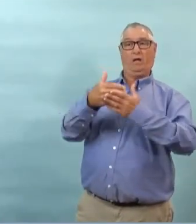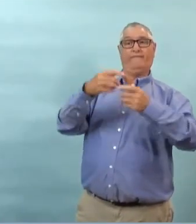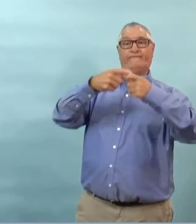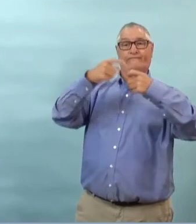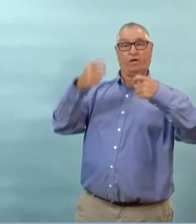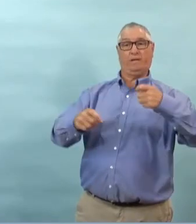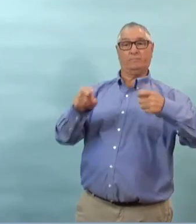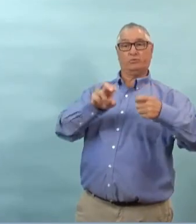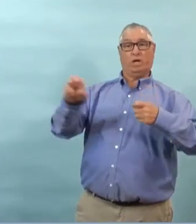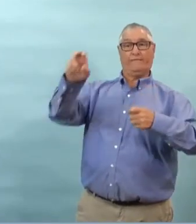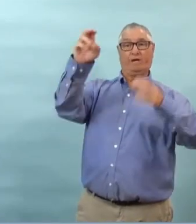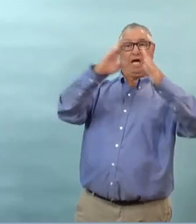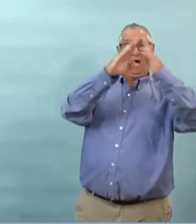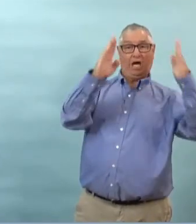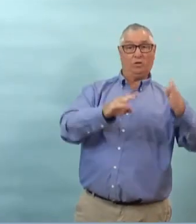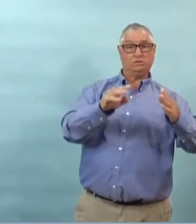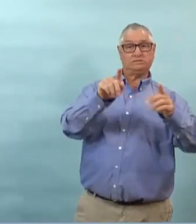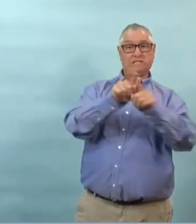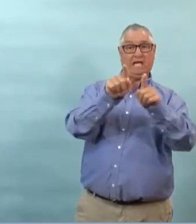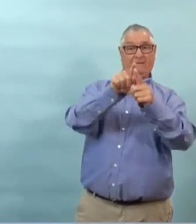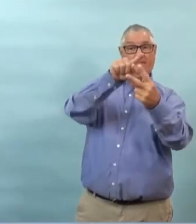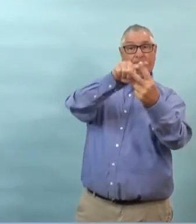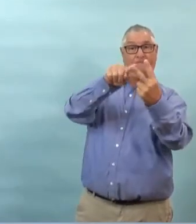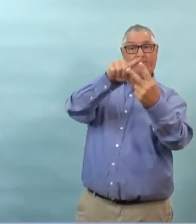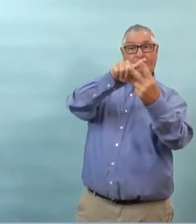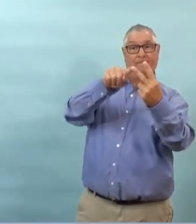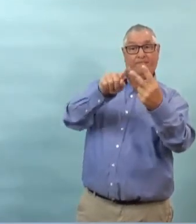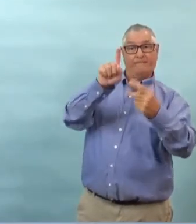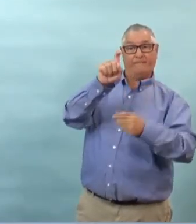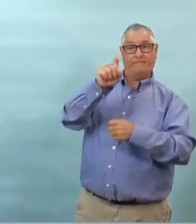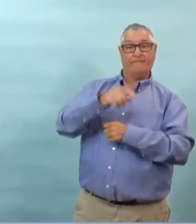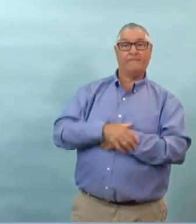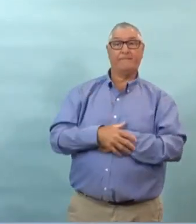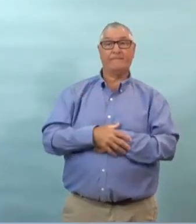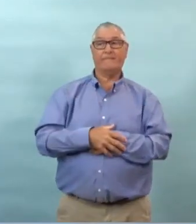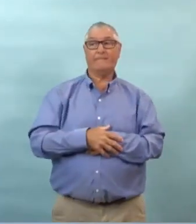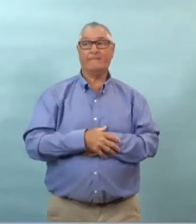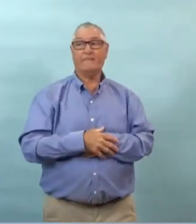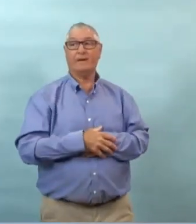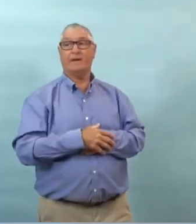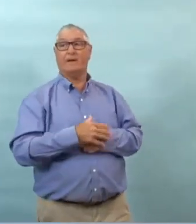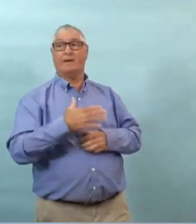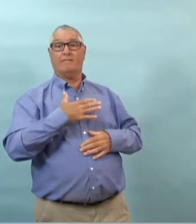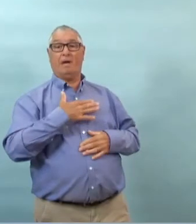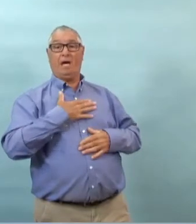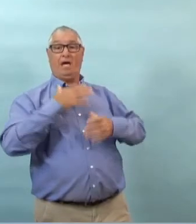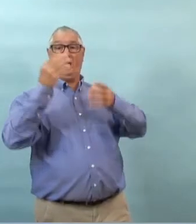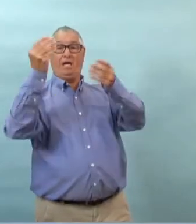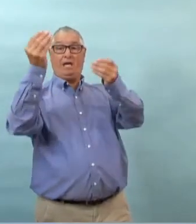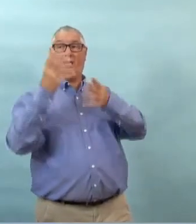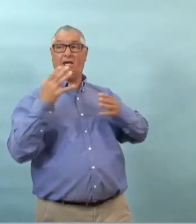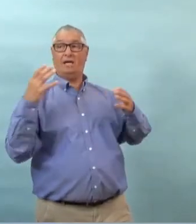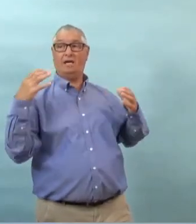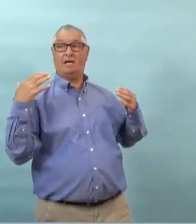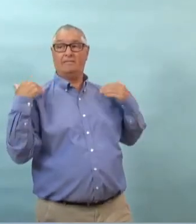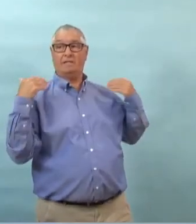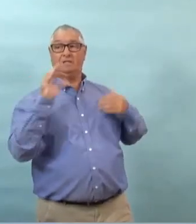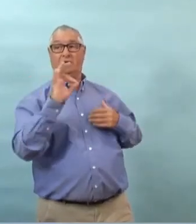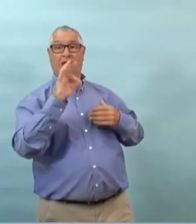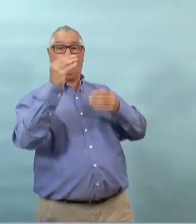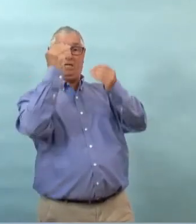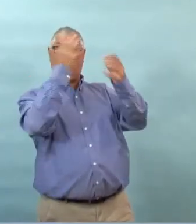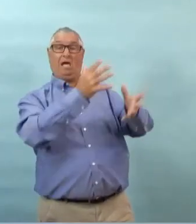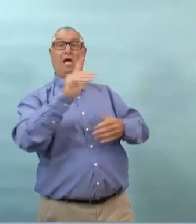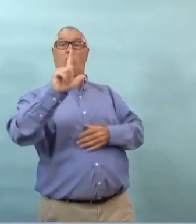alors la majorité je vous dirais que les renseignements les plus récents qu'on a eu c'est que tous les cas